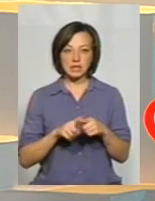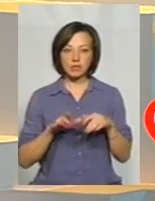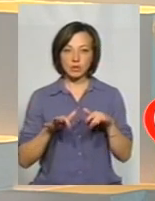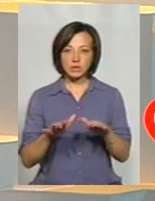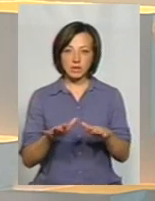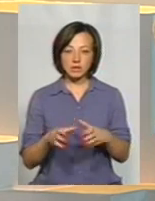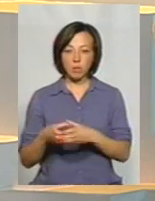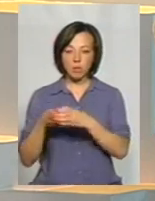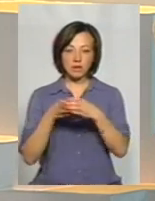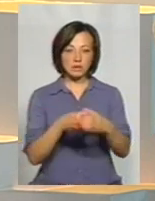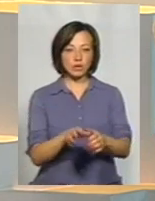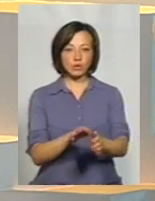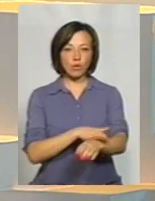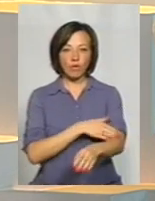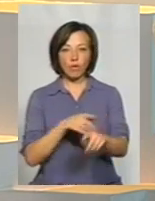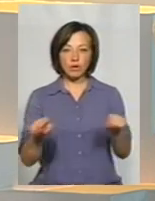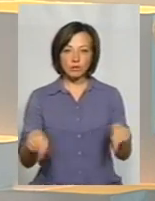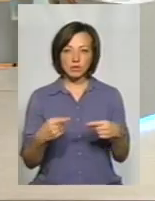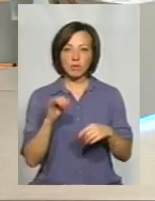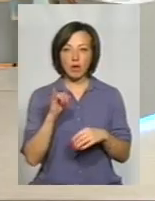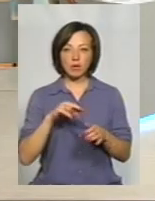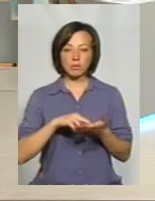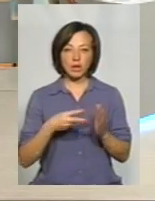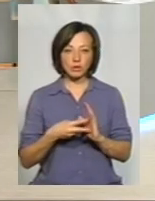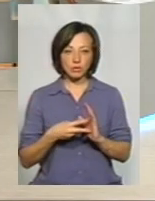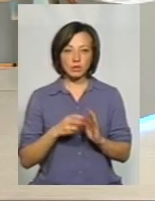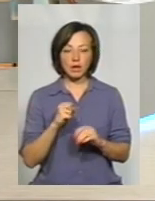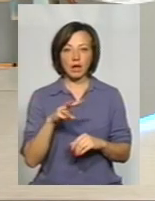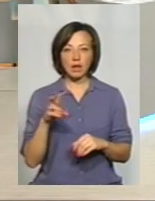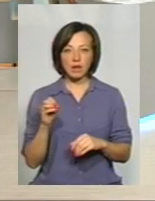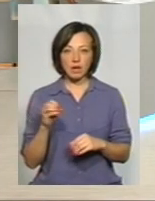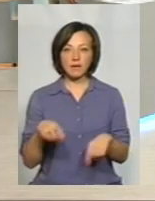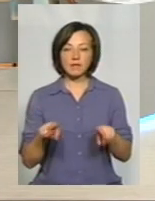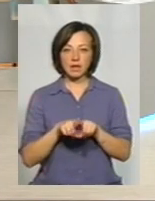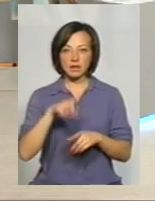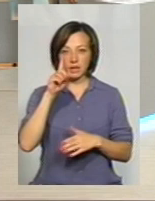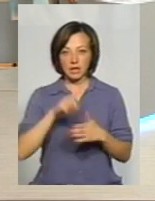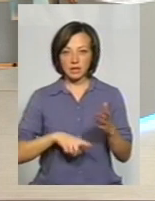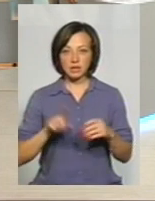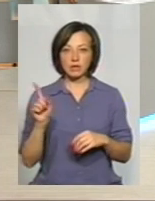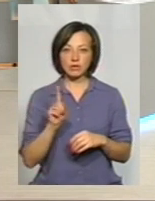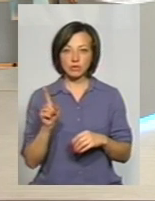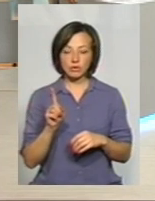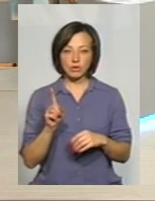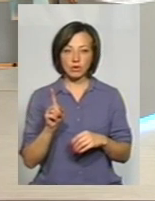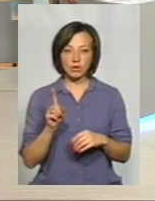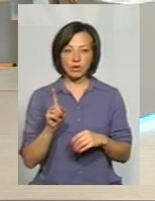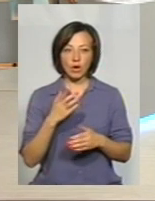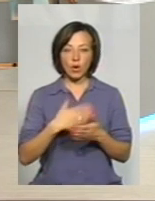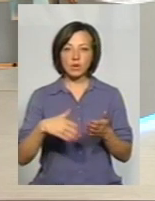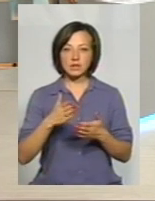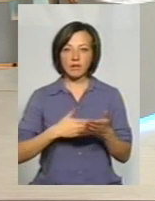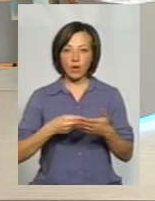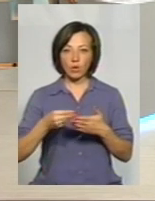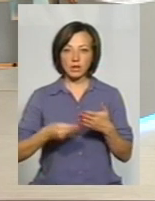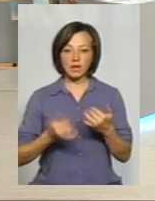мобілізації, дуже довго організовуються, погано планують, але все-таки я надія, що розірвання контракту з ними –